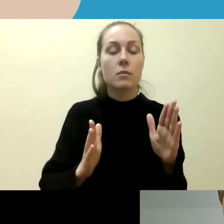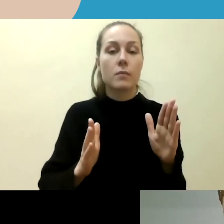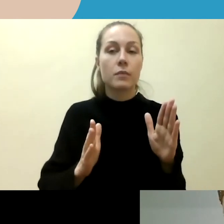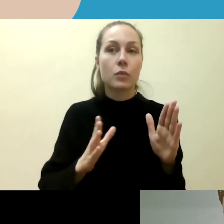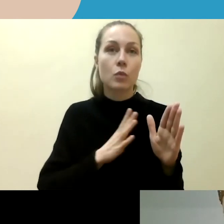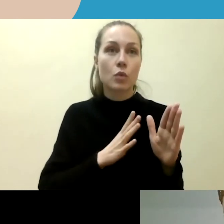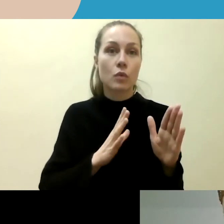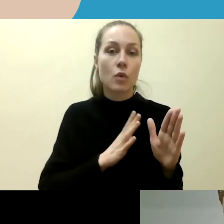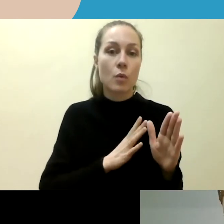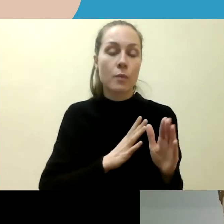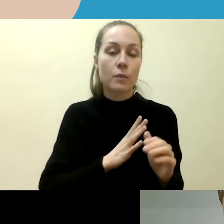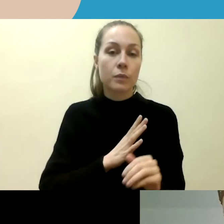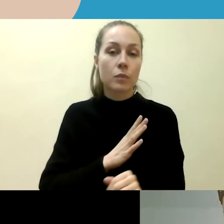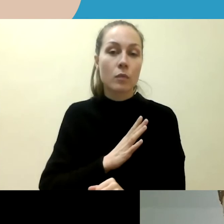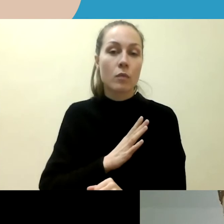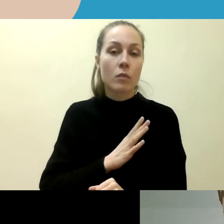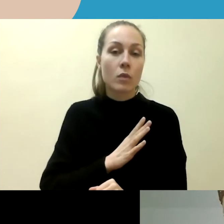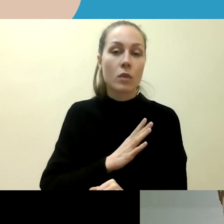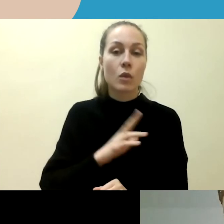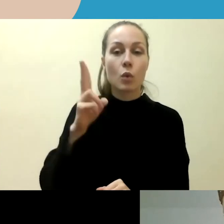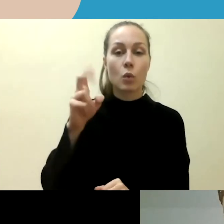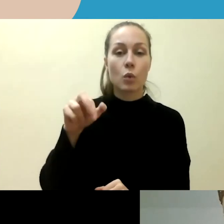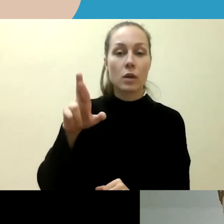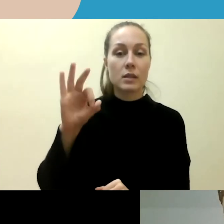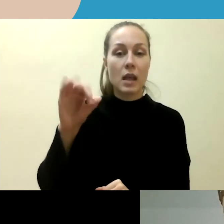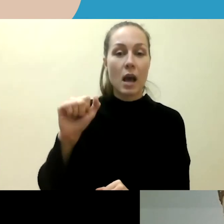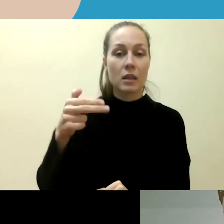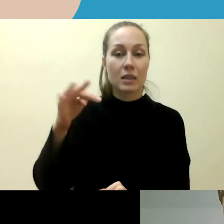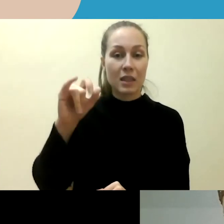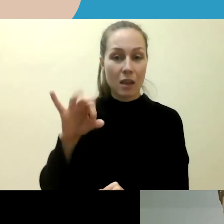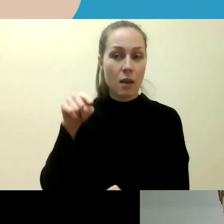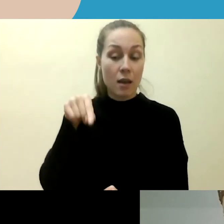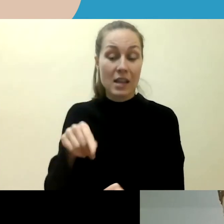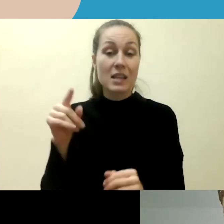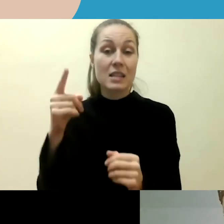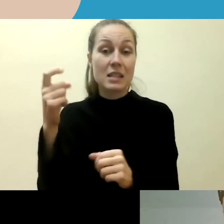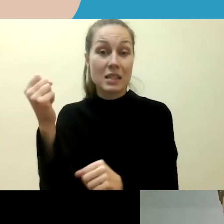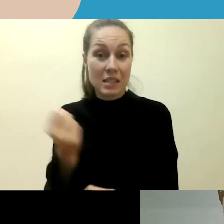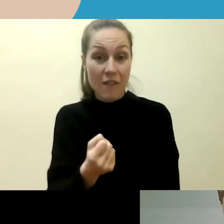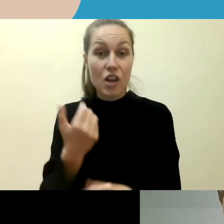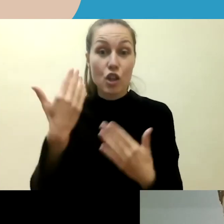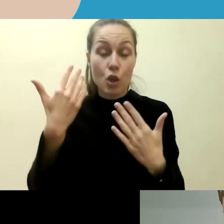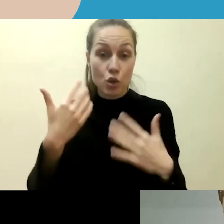kursantų, bet kurie tą pačią savaitę, jeigu aš neklystu ir tapo jau